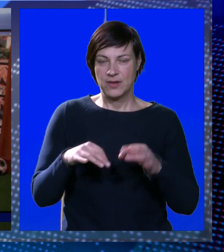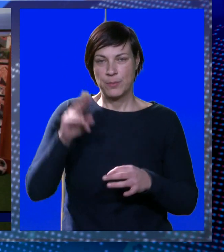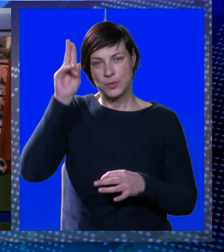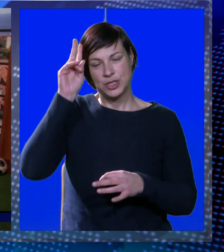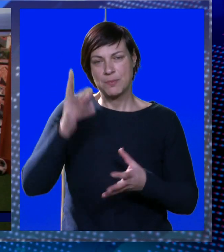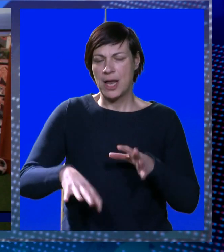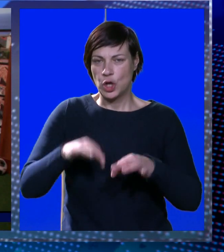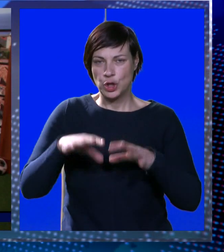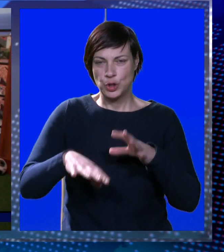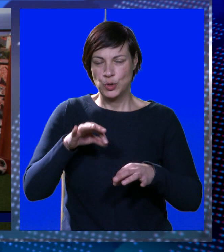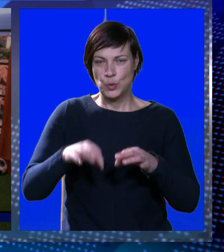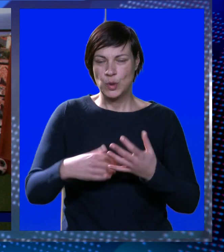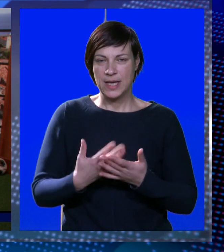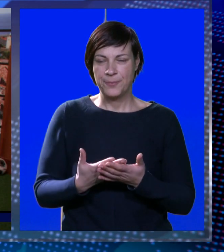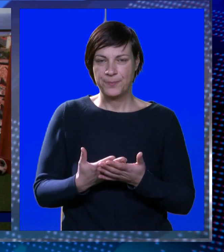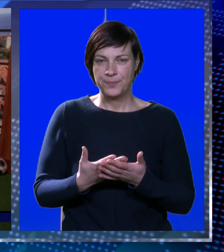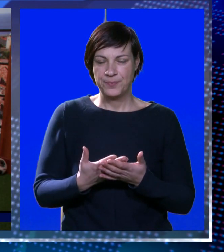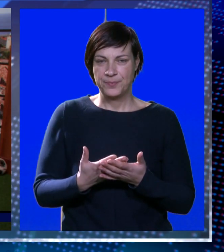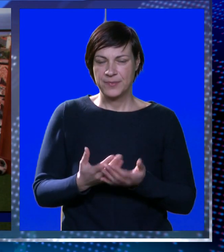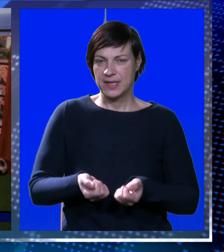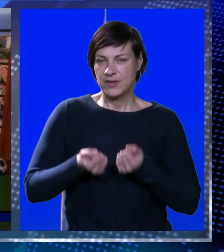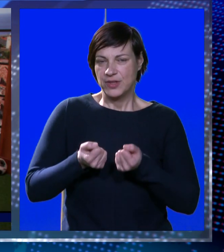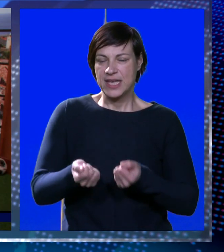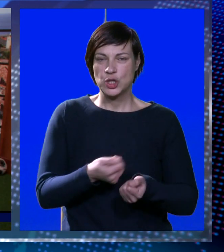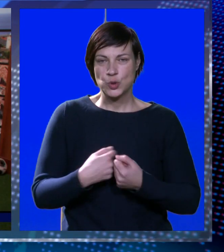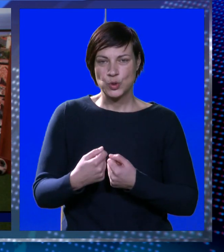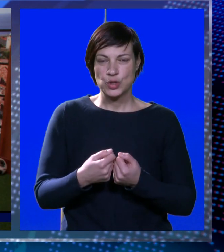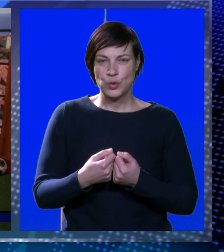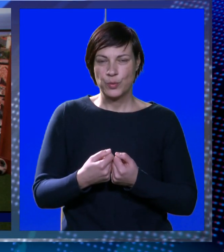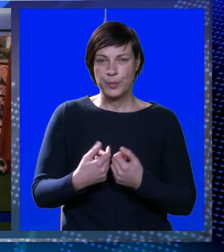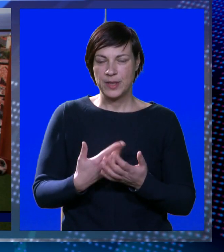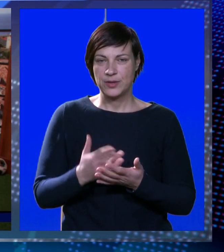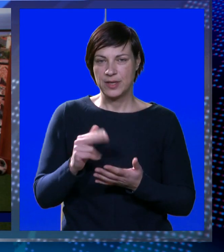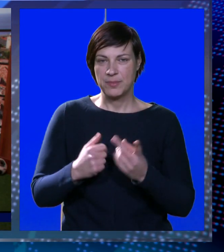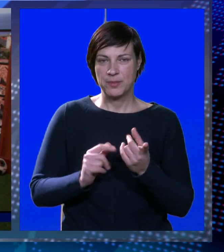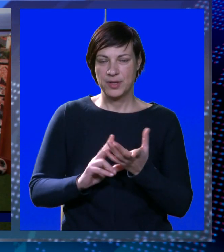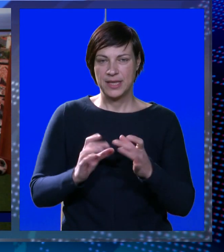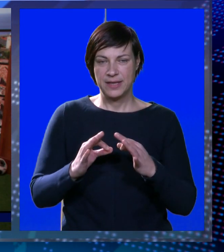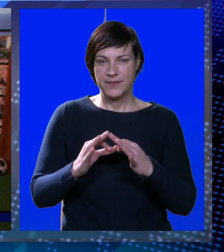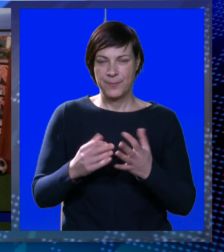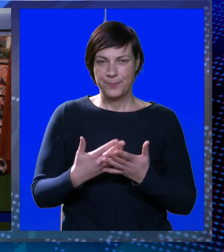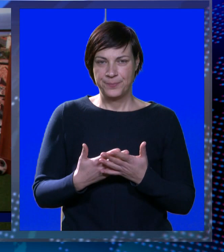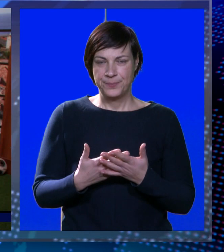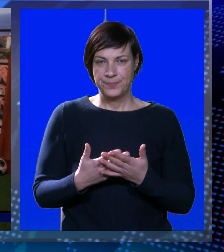Morim te malo dolje, možeš klopiti. Na ovako težku skupinu. No, imamo motiva da igra.